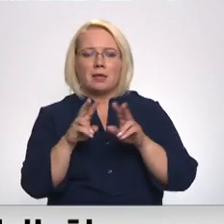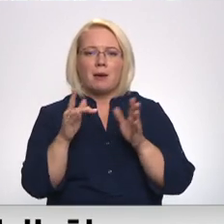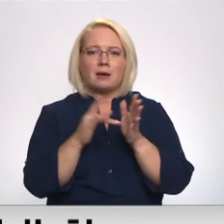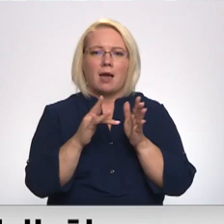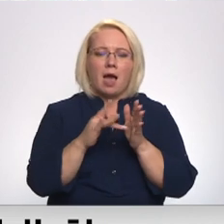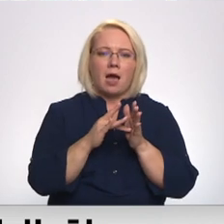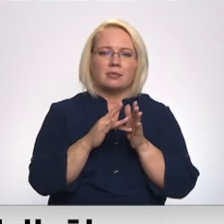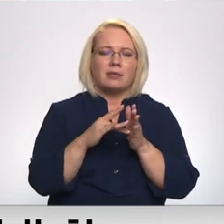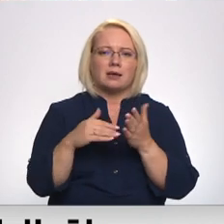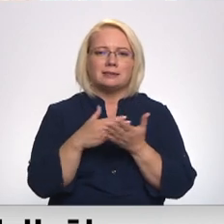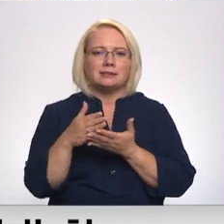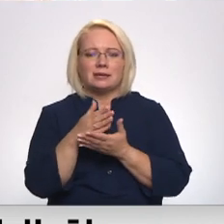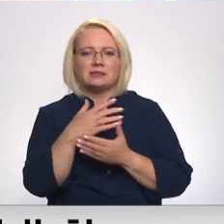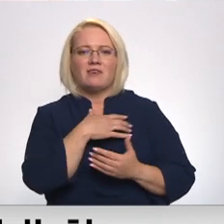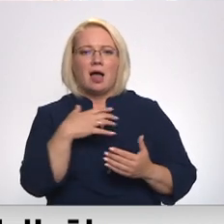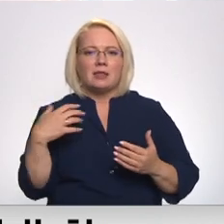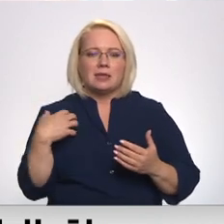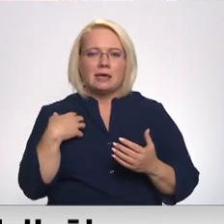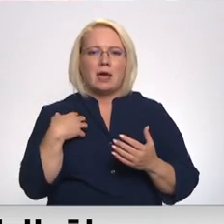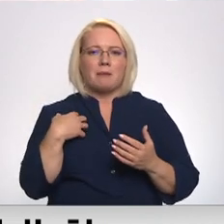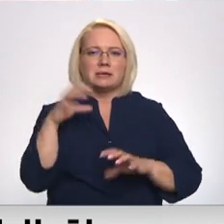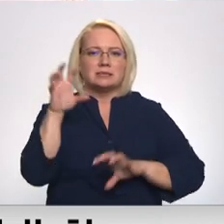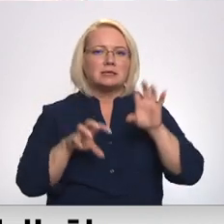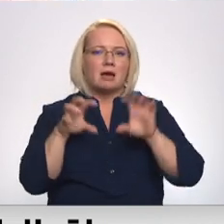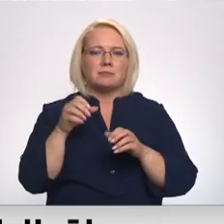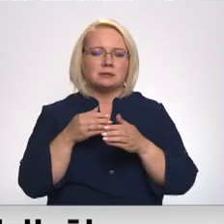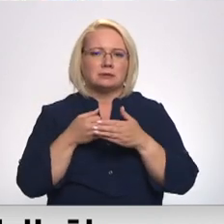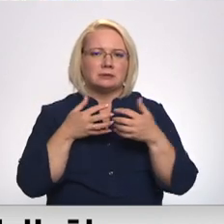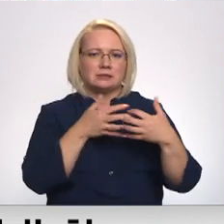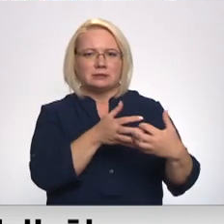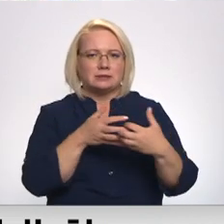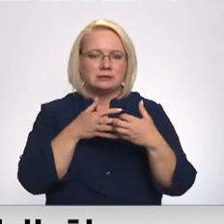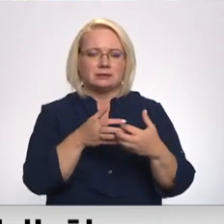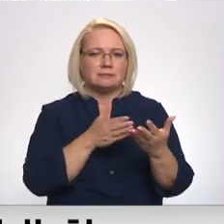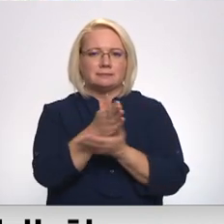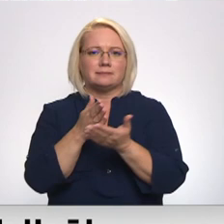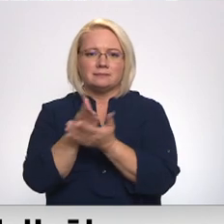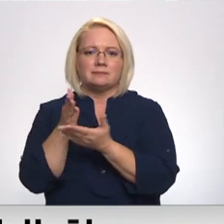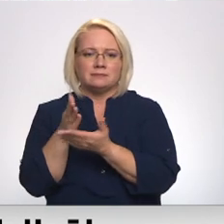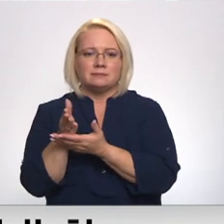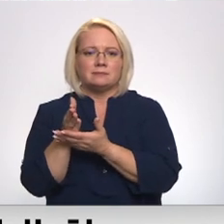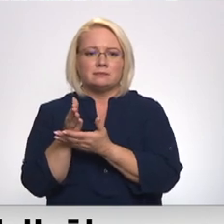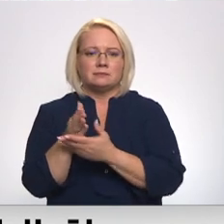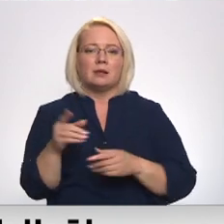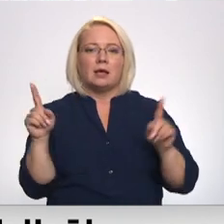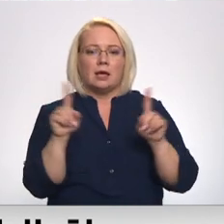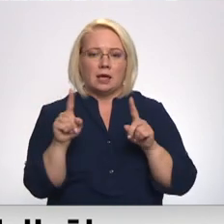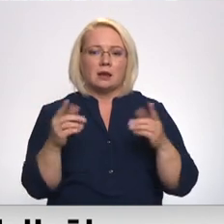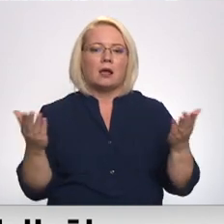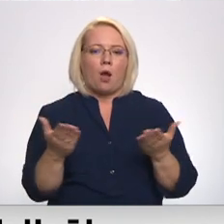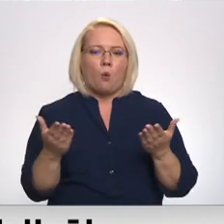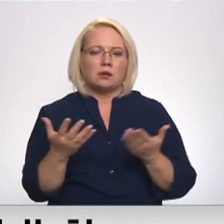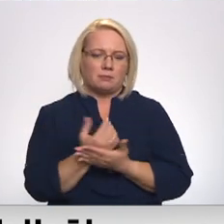izejas valdībā, ar nagiem skrēpējamies tur, ne gar durvīm visām, ir kaut kas